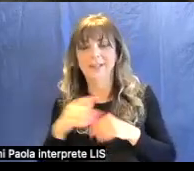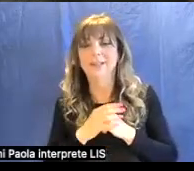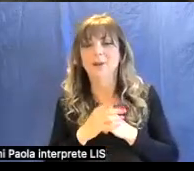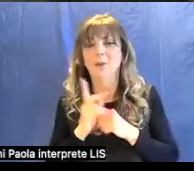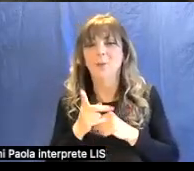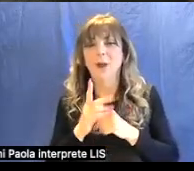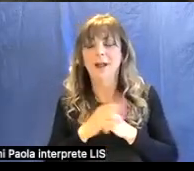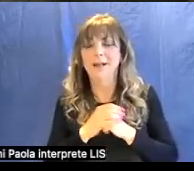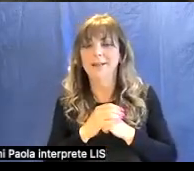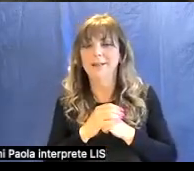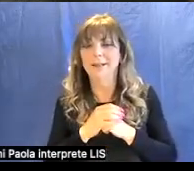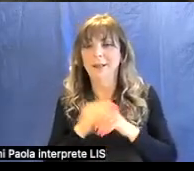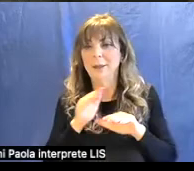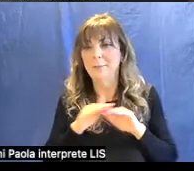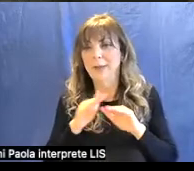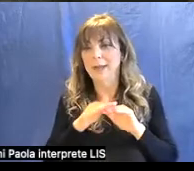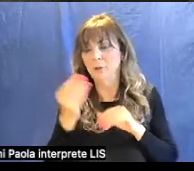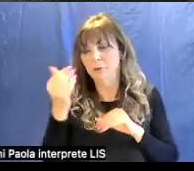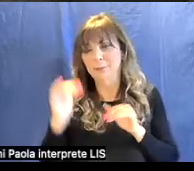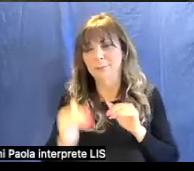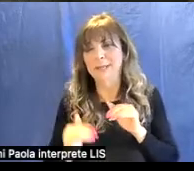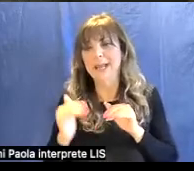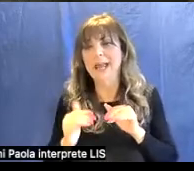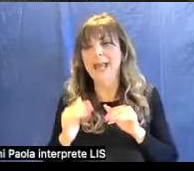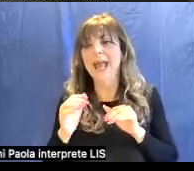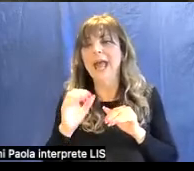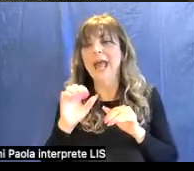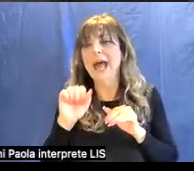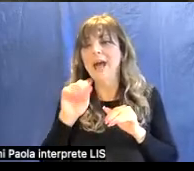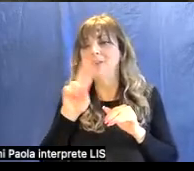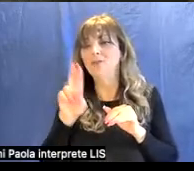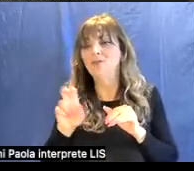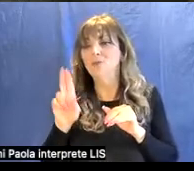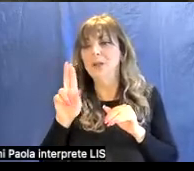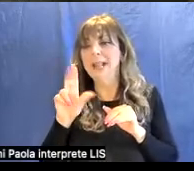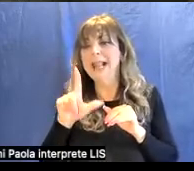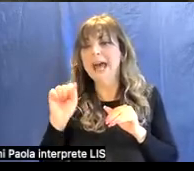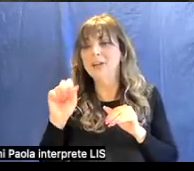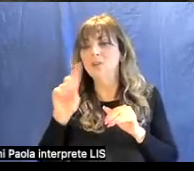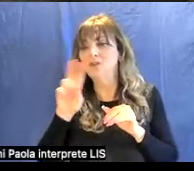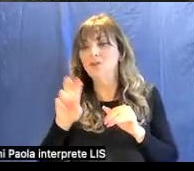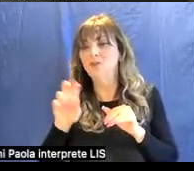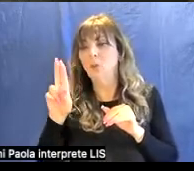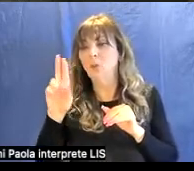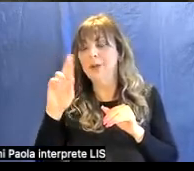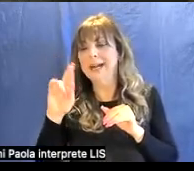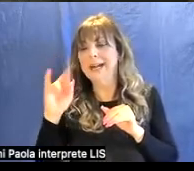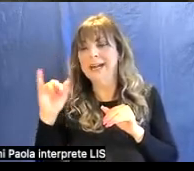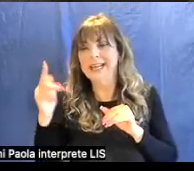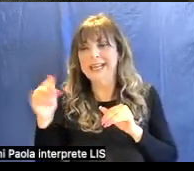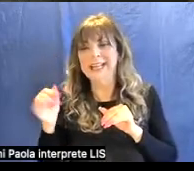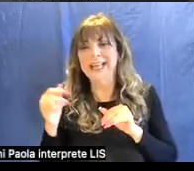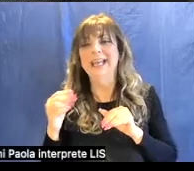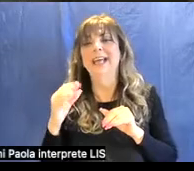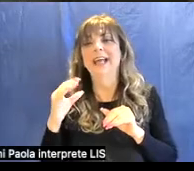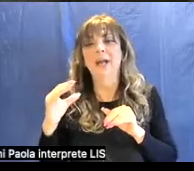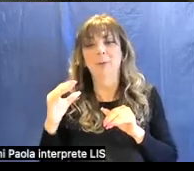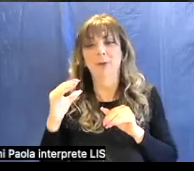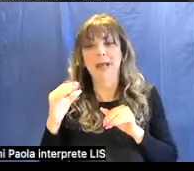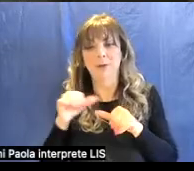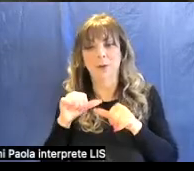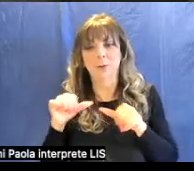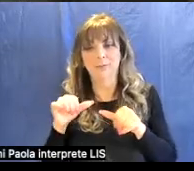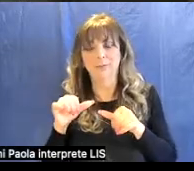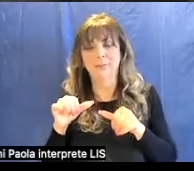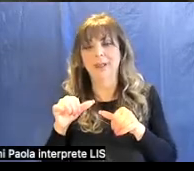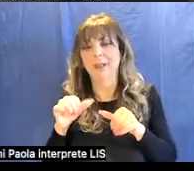era un metodo molto meno costoso era l'azzurrite un altro minerale si tratta di carbonato di rame basico costava